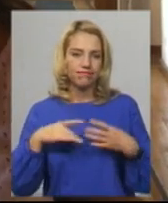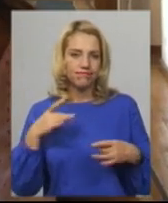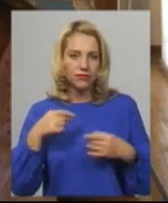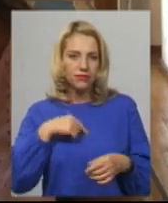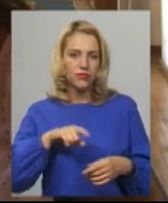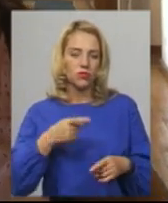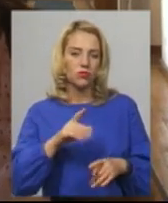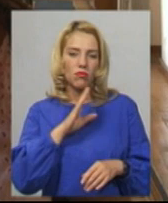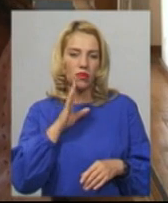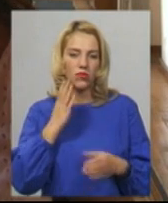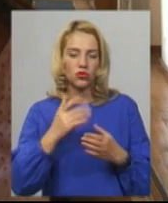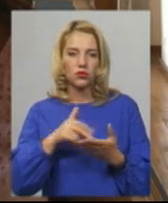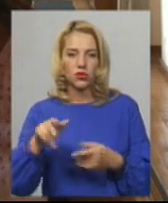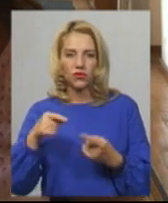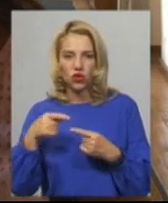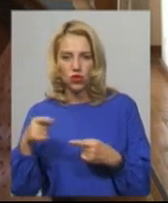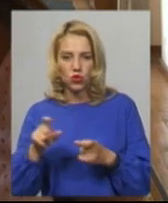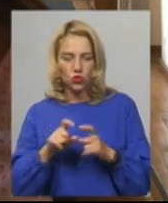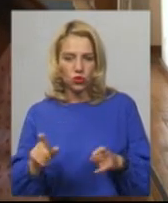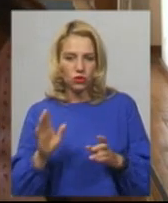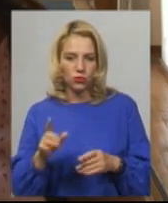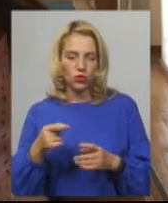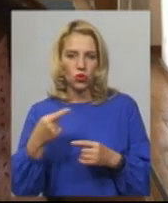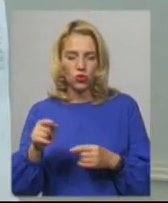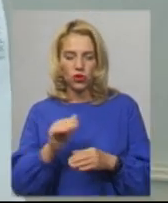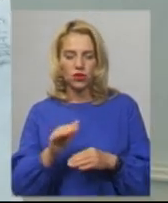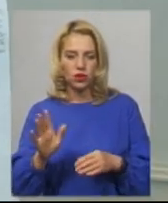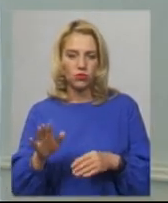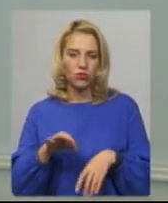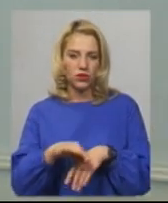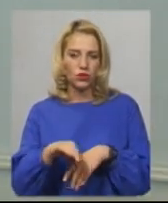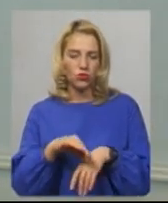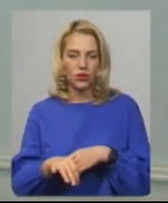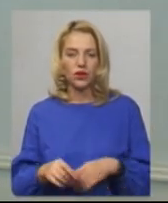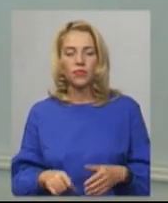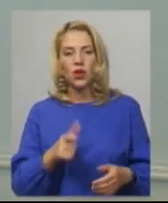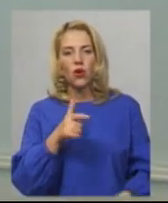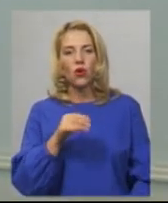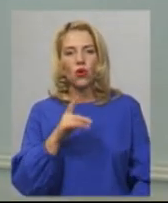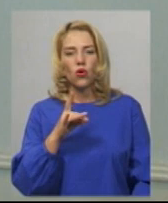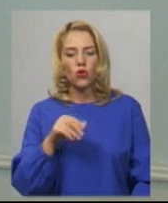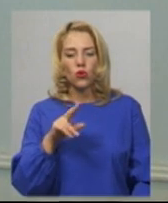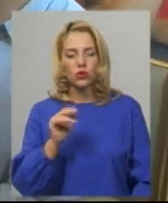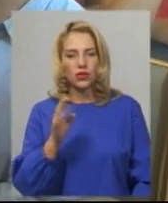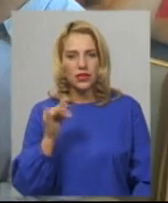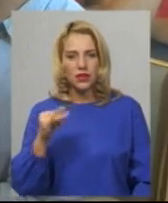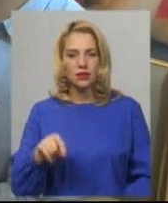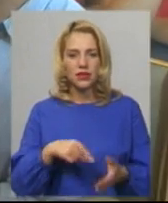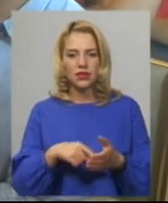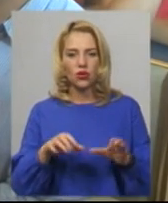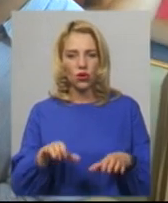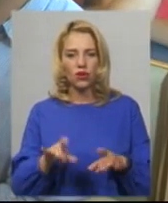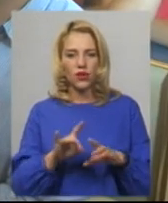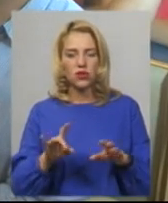мама, якщо ми підемо в другу школу, зараз другі діти будуть шкувати. Городоцький міський голова Василь Підлісний розповів, минулого року